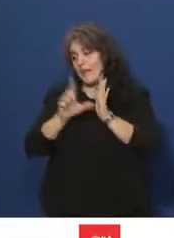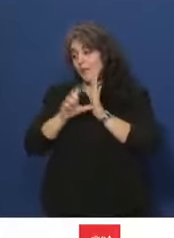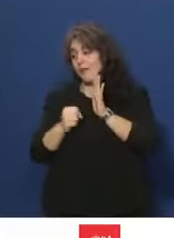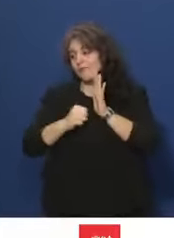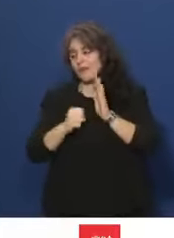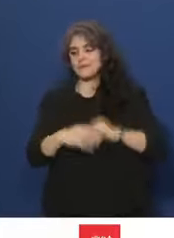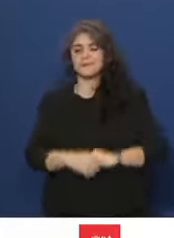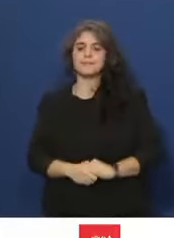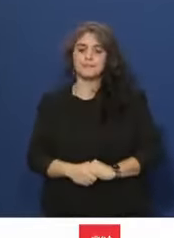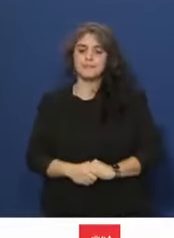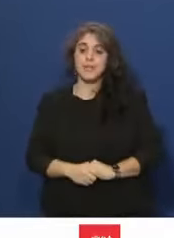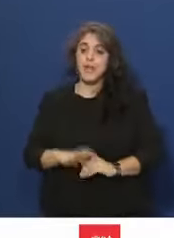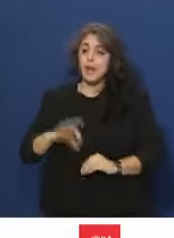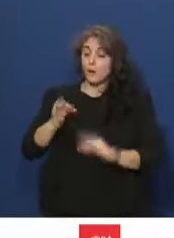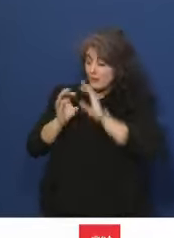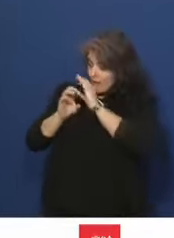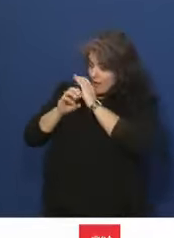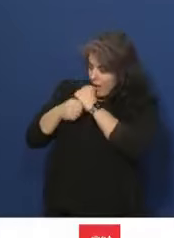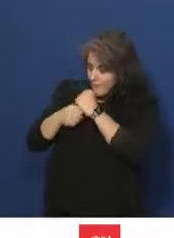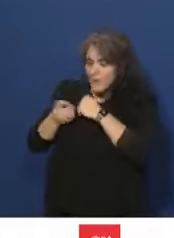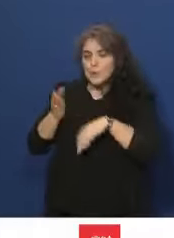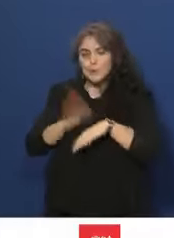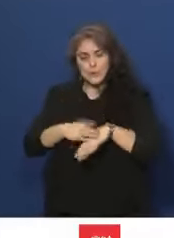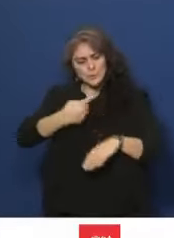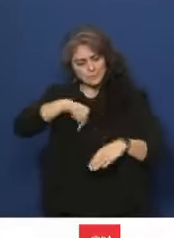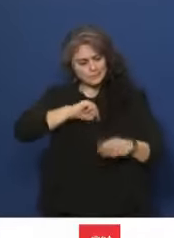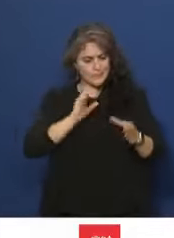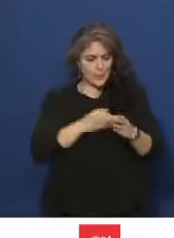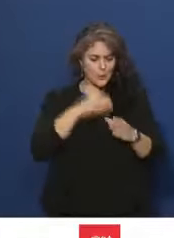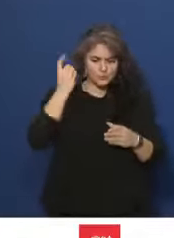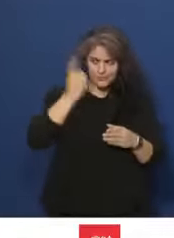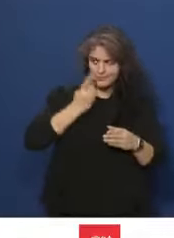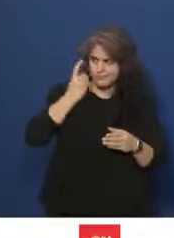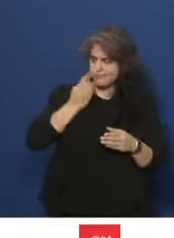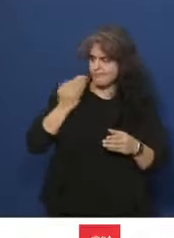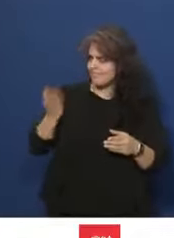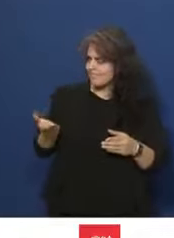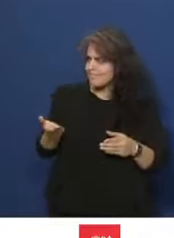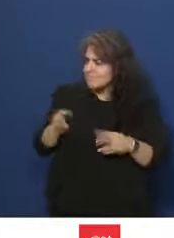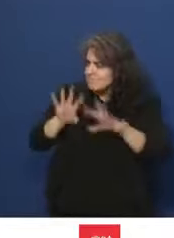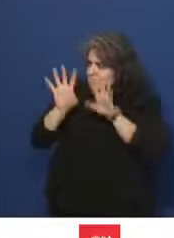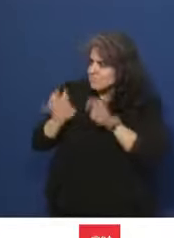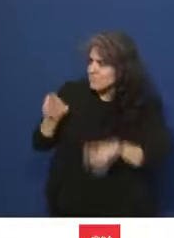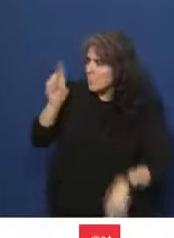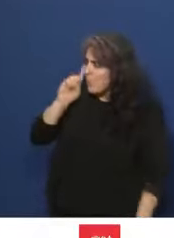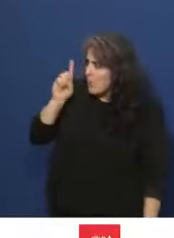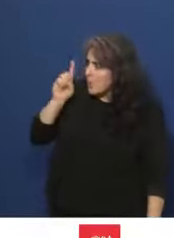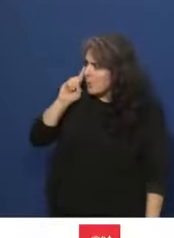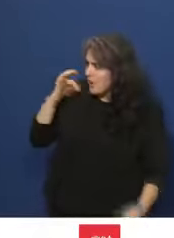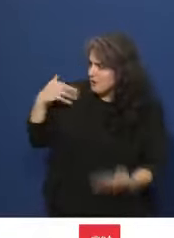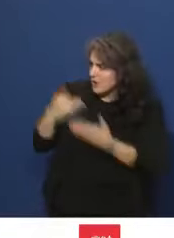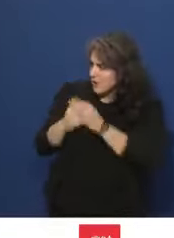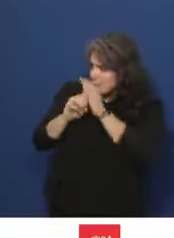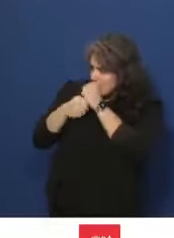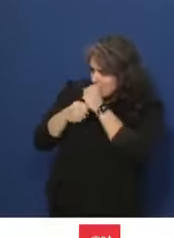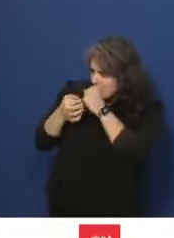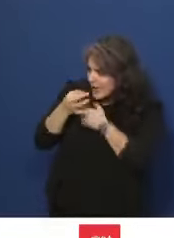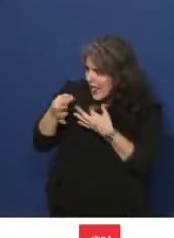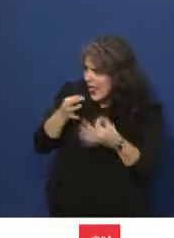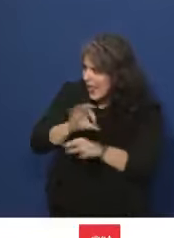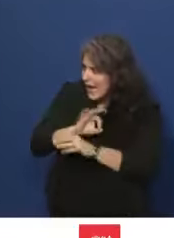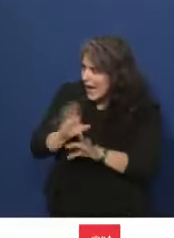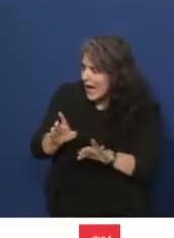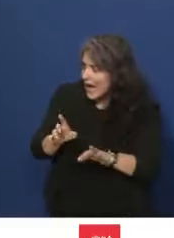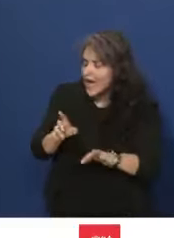confidentialité, notre groupe s'est interrogé sur le fondement et l'objectif de ce quasi-mystère savamment entretenu. Est-ce le